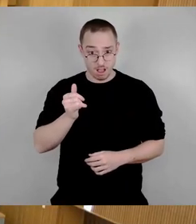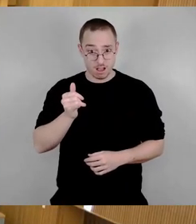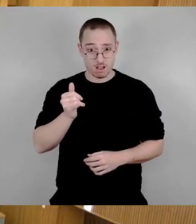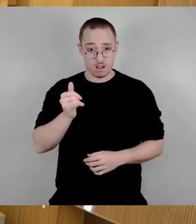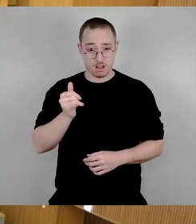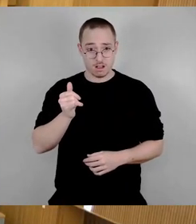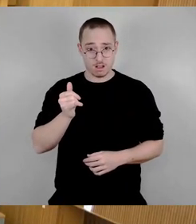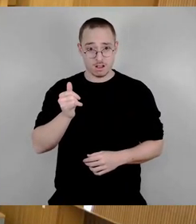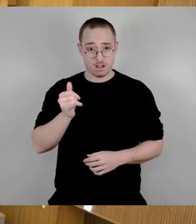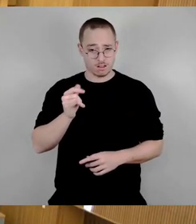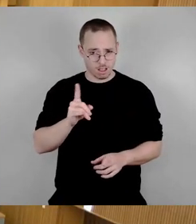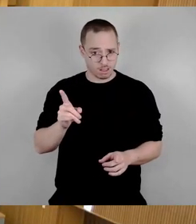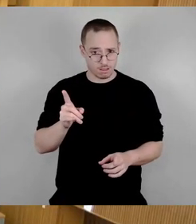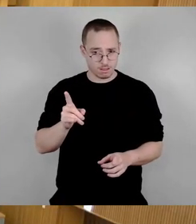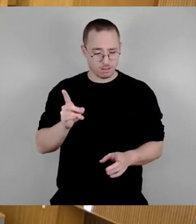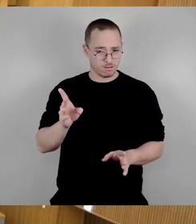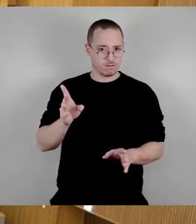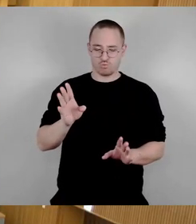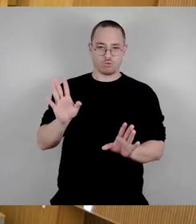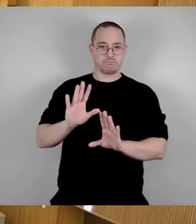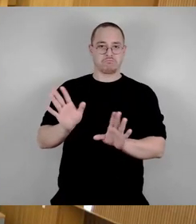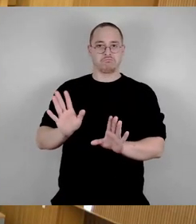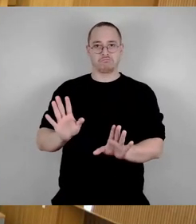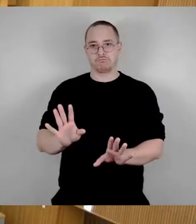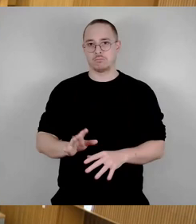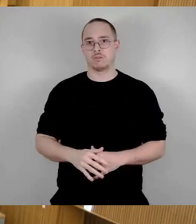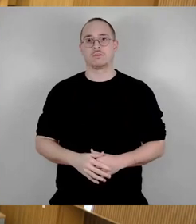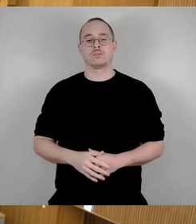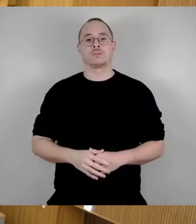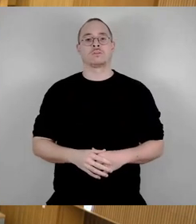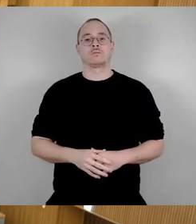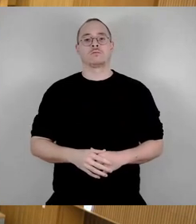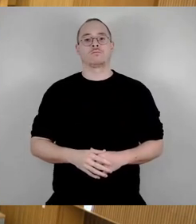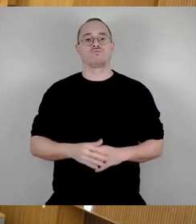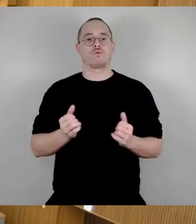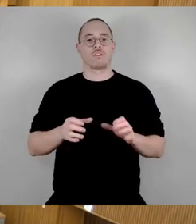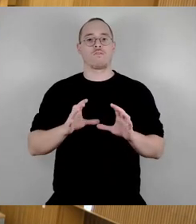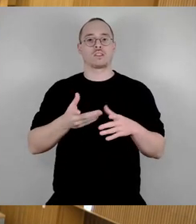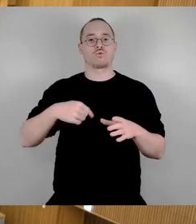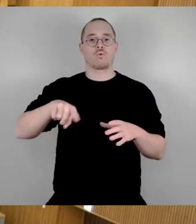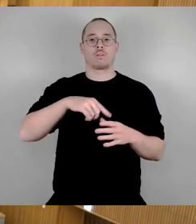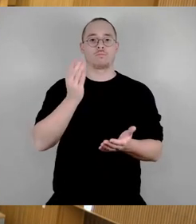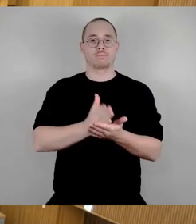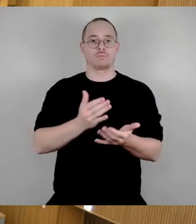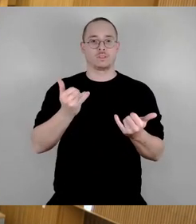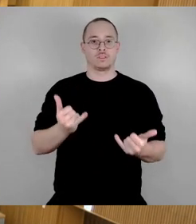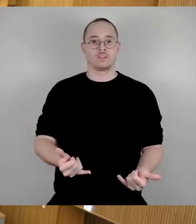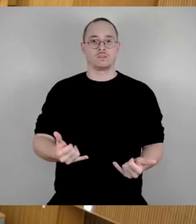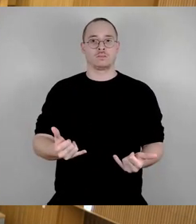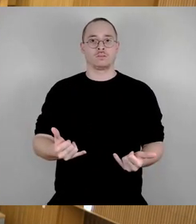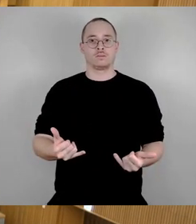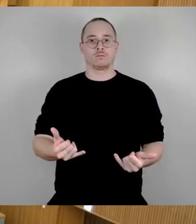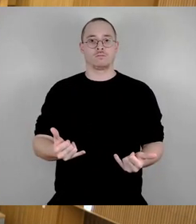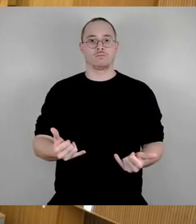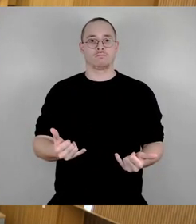Nein. Dann nein. So, dann sind wir erstmal durch die Fraktionsrunde durch. Weitere